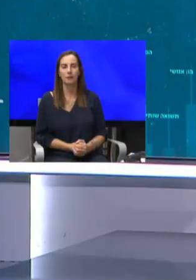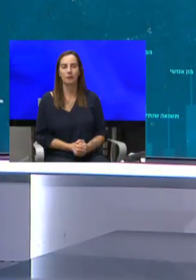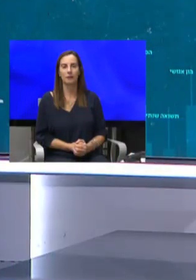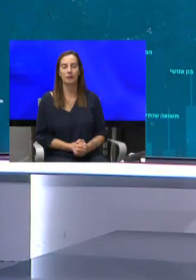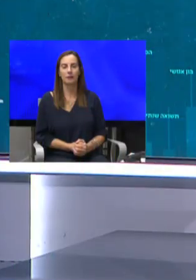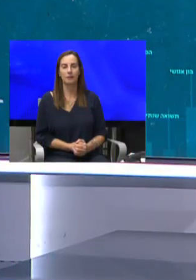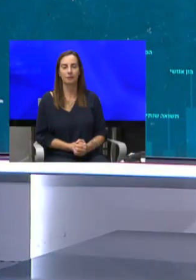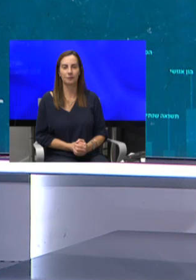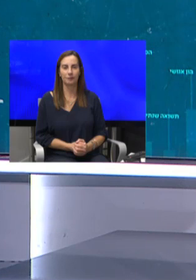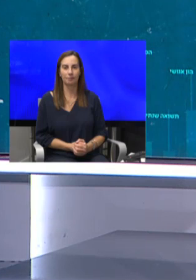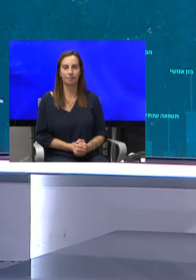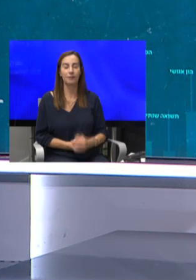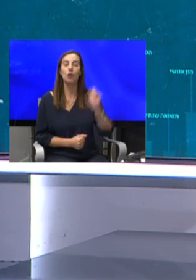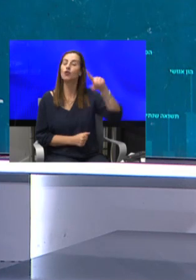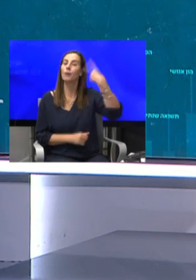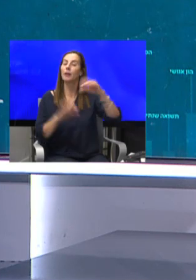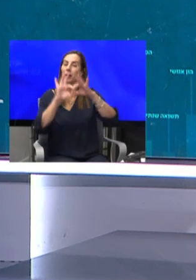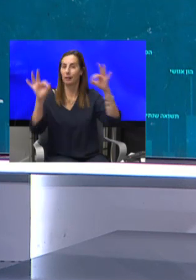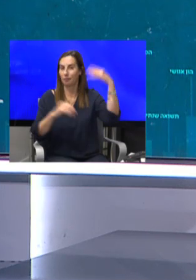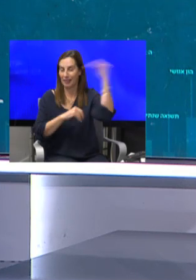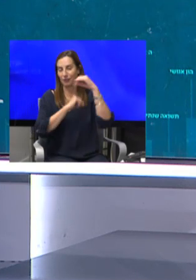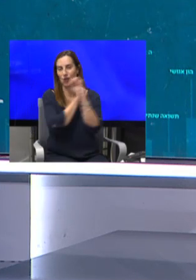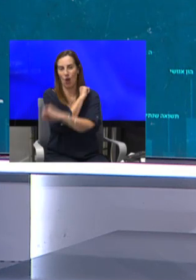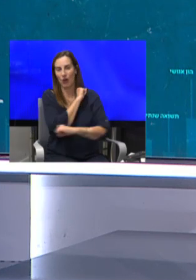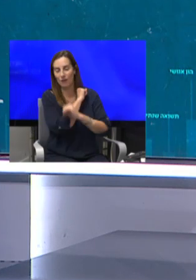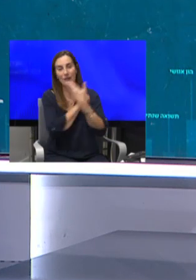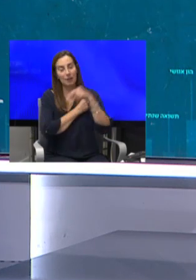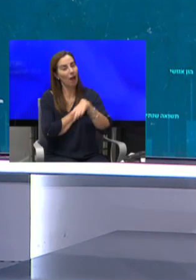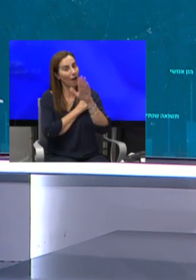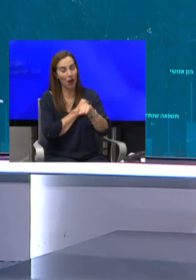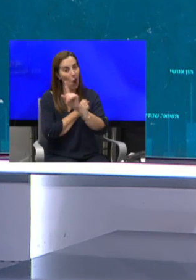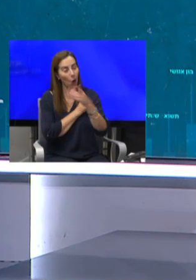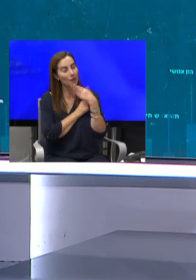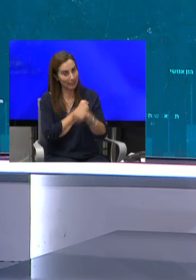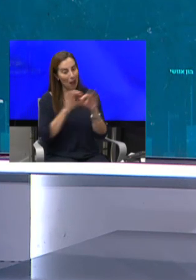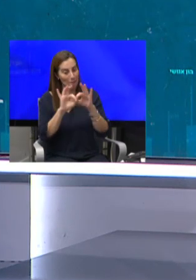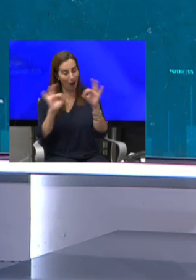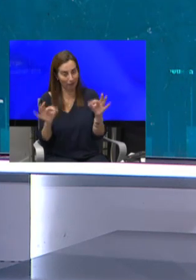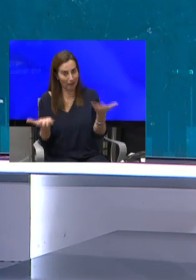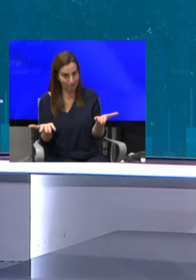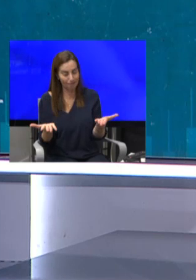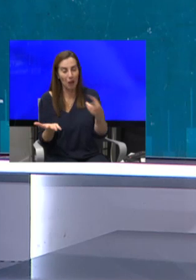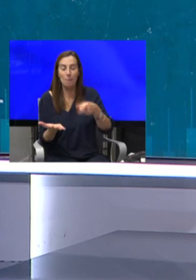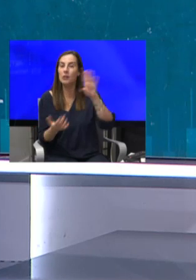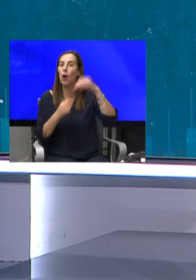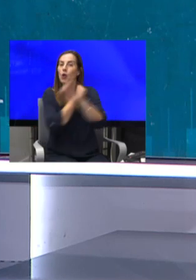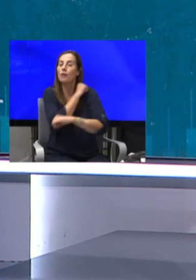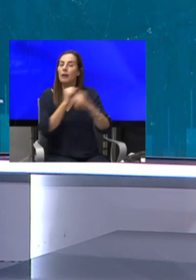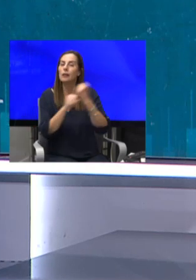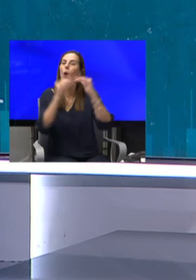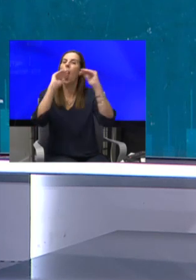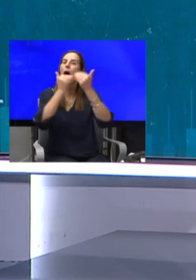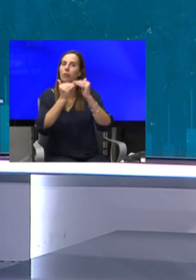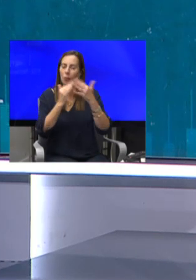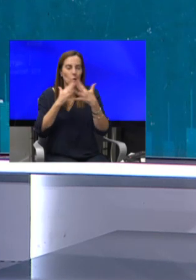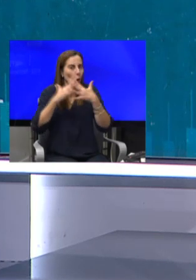השבוע הבא תיפתח שנת הלימודים האקדמית בישראל, אבל לא רק כאן נאלצה מערכת ההשכלה הגבוהה לעשות התמות מפליגות לימי קורונה.